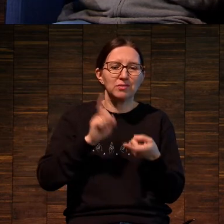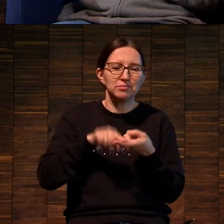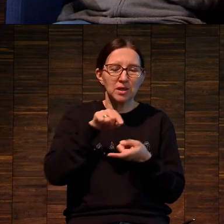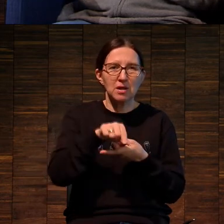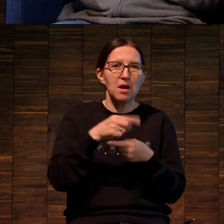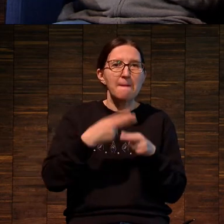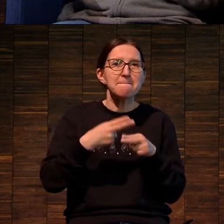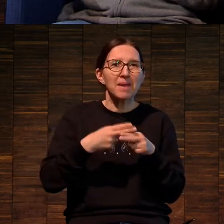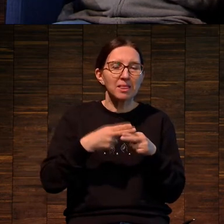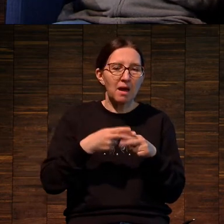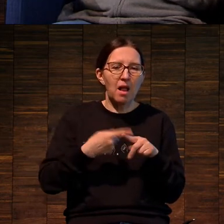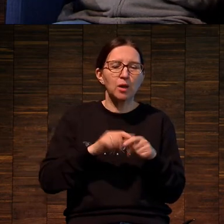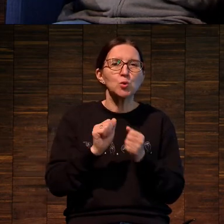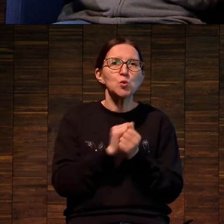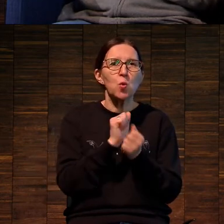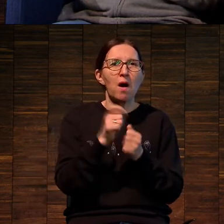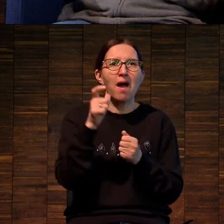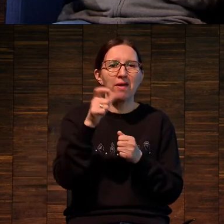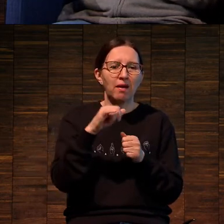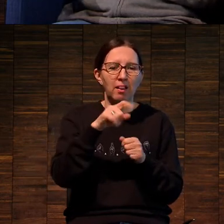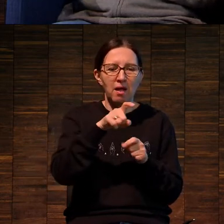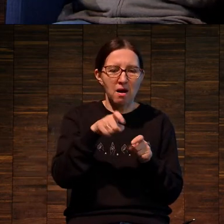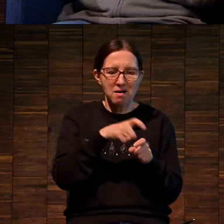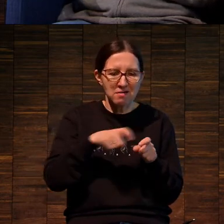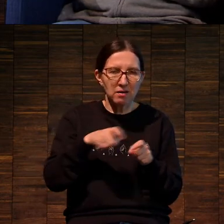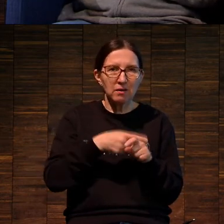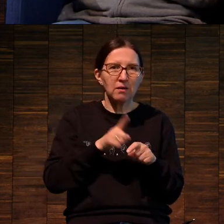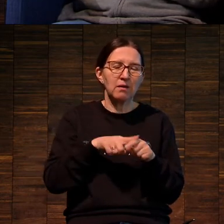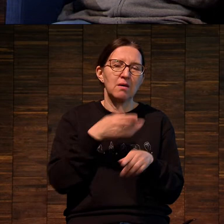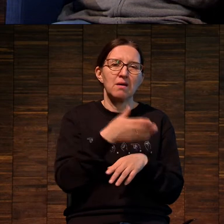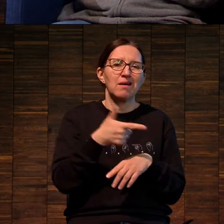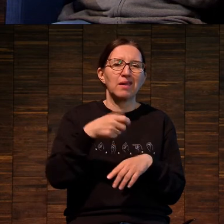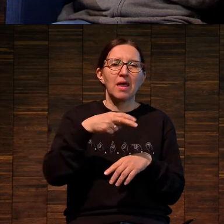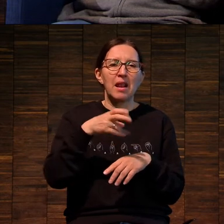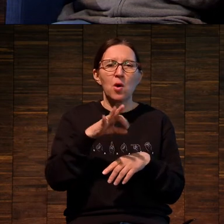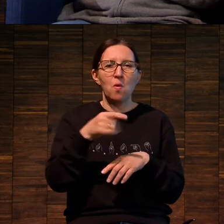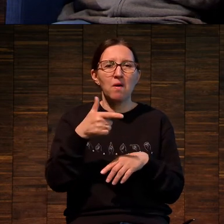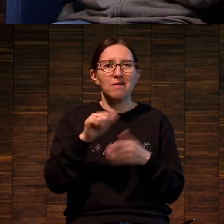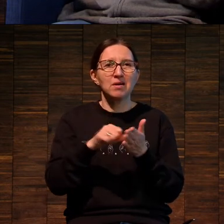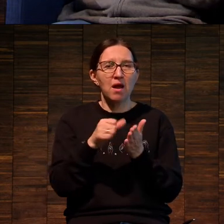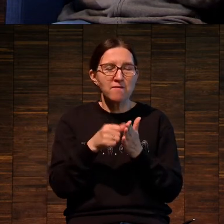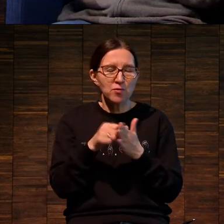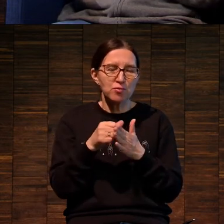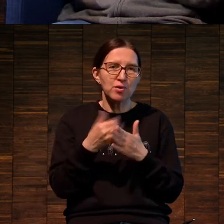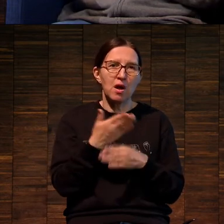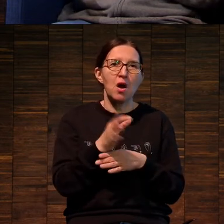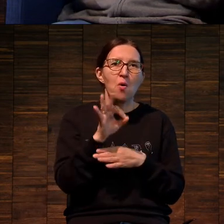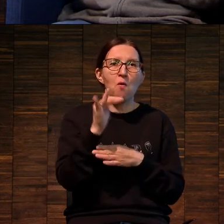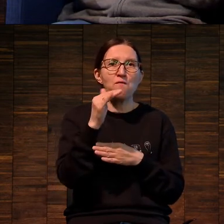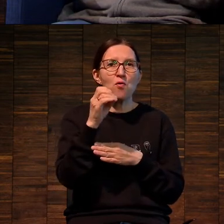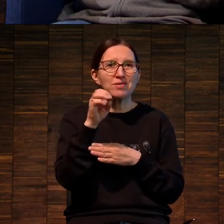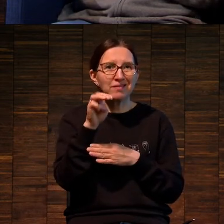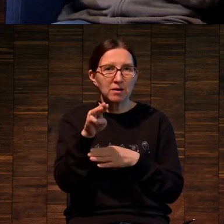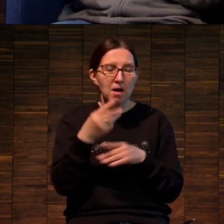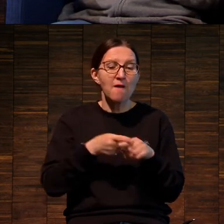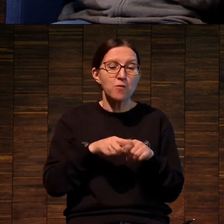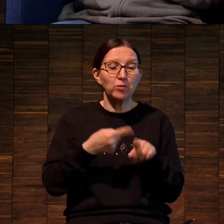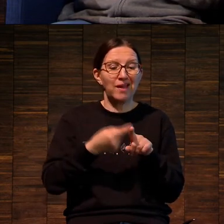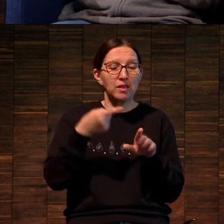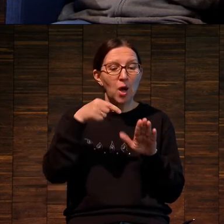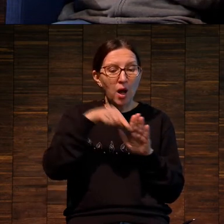сухая игла, афорт, карборандум, написал там гелиогравюры, это уже более позднее. Опять-таки глубокой печати,